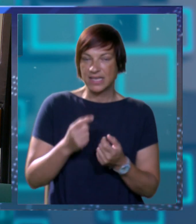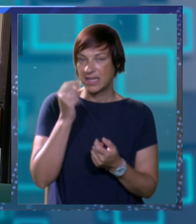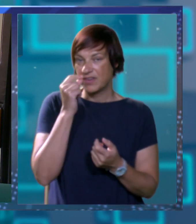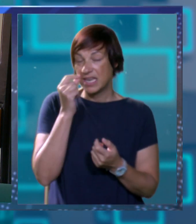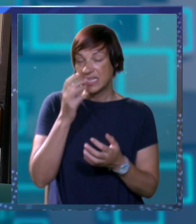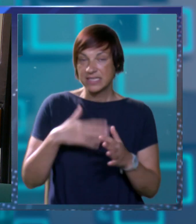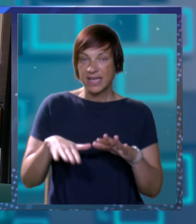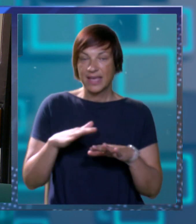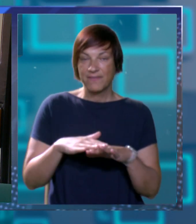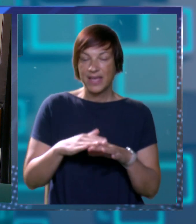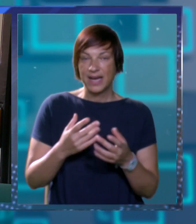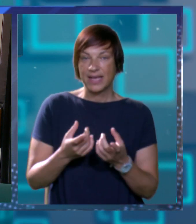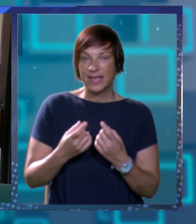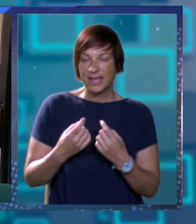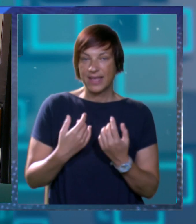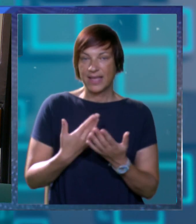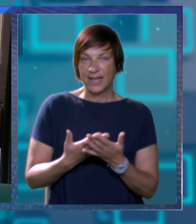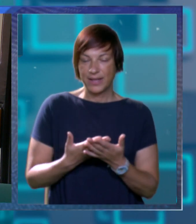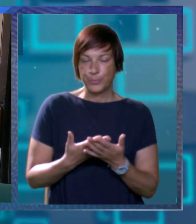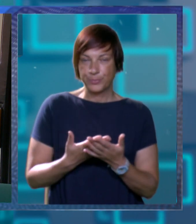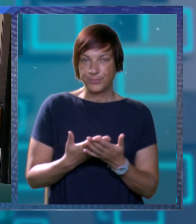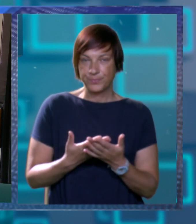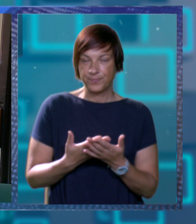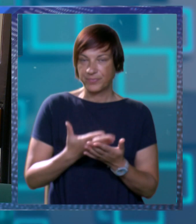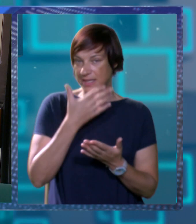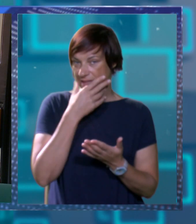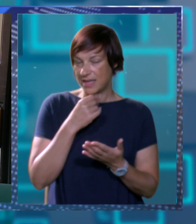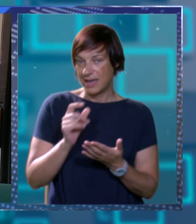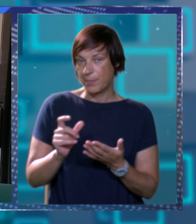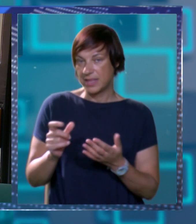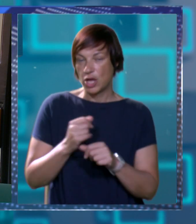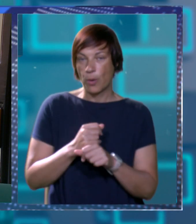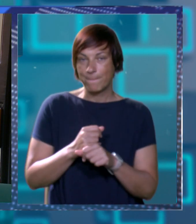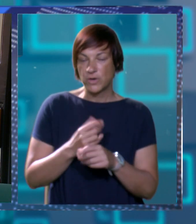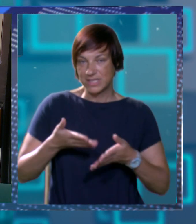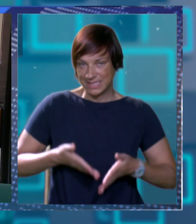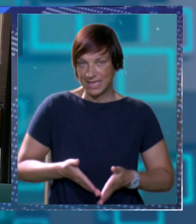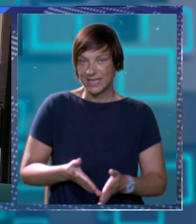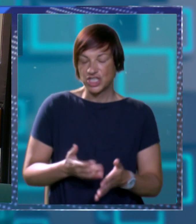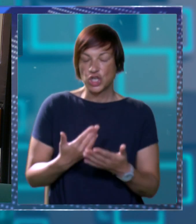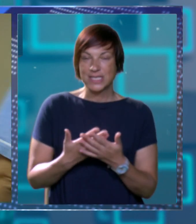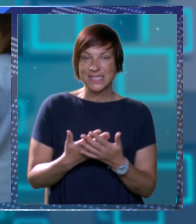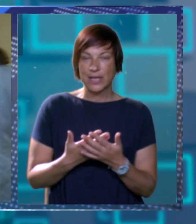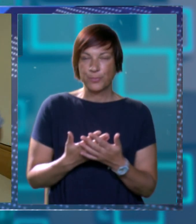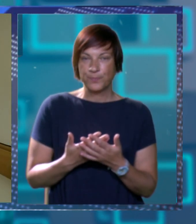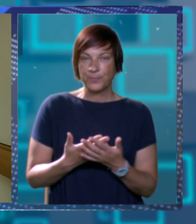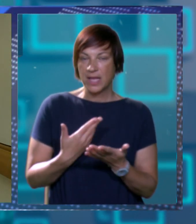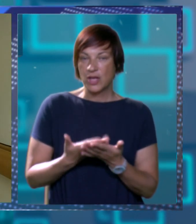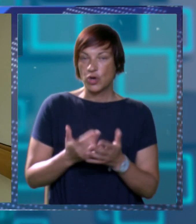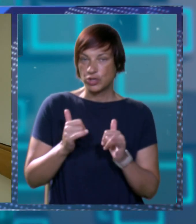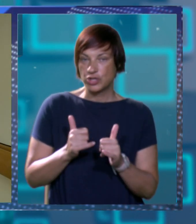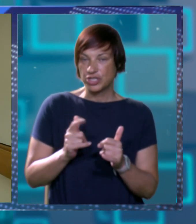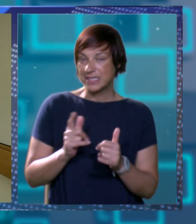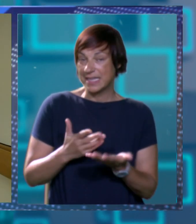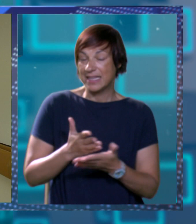ima rizike velike ali to je taj jepi dio posle ova rađavanica Ono što je